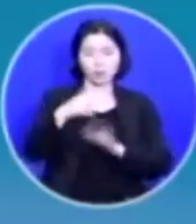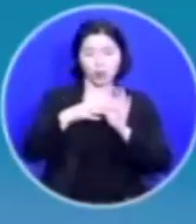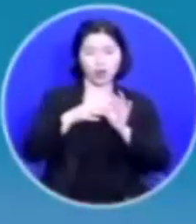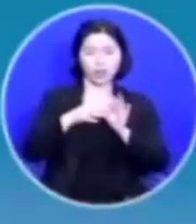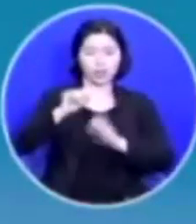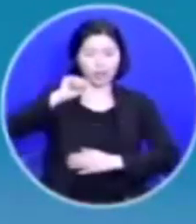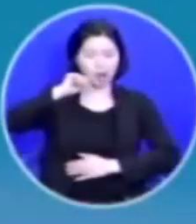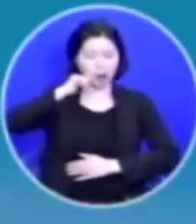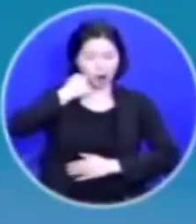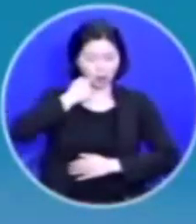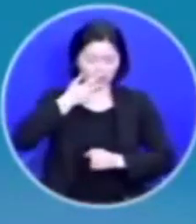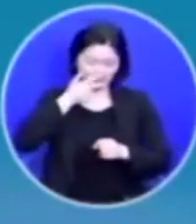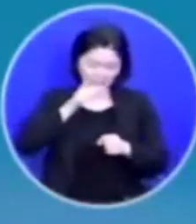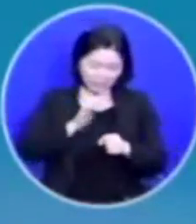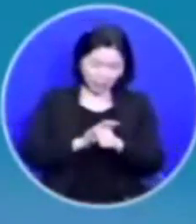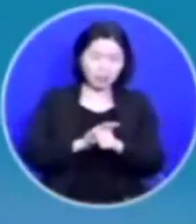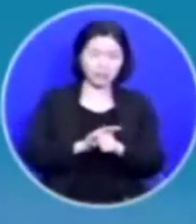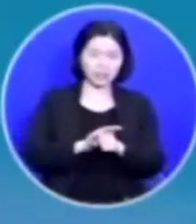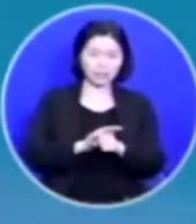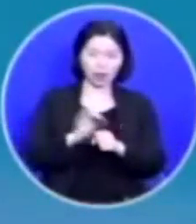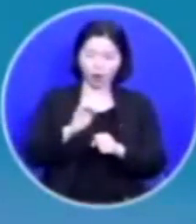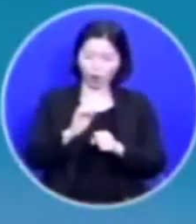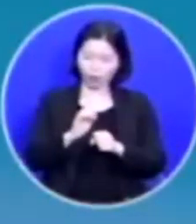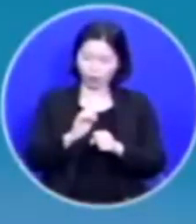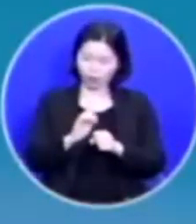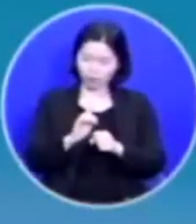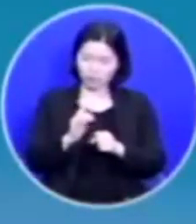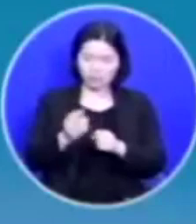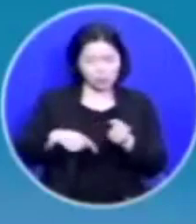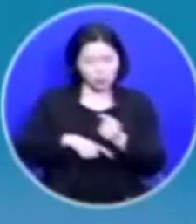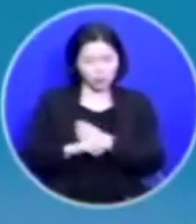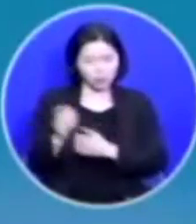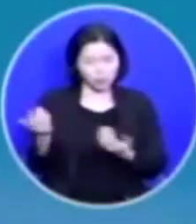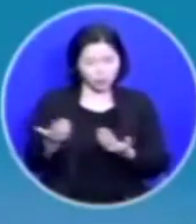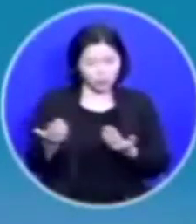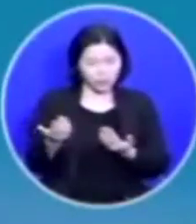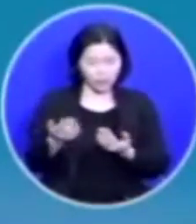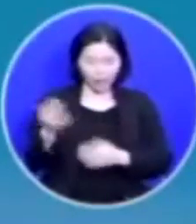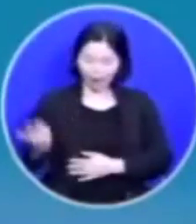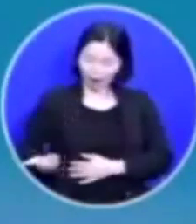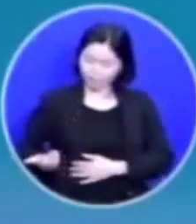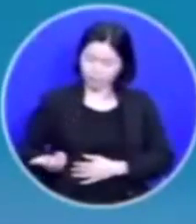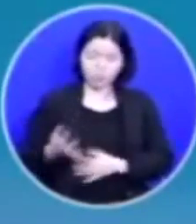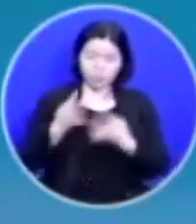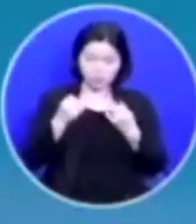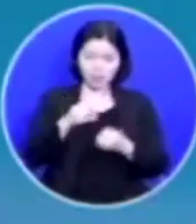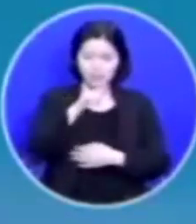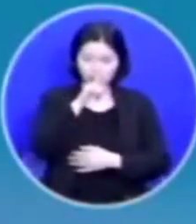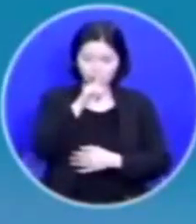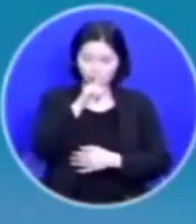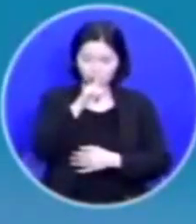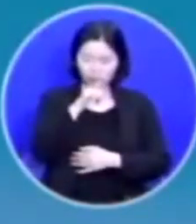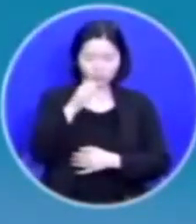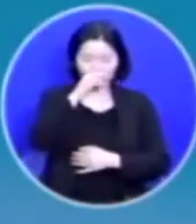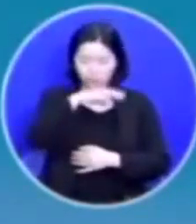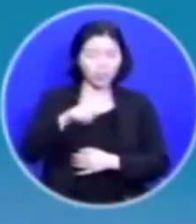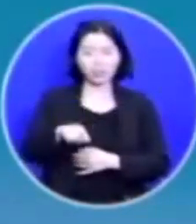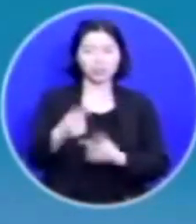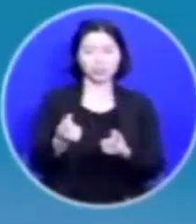어려워진 기가 막힌 어떤 사연들 아픔들이 다 있게 마련입니다 괜히 그렇게 하겠습니까?